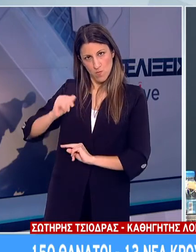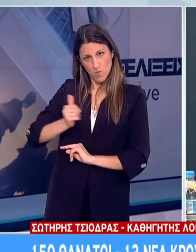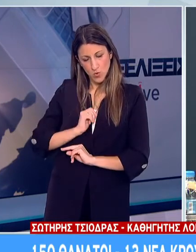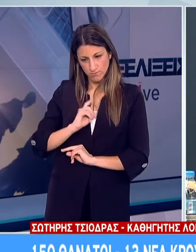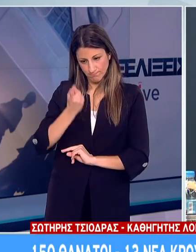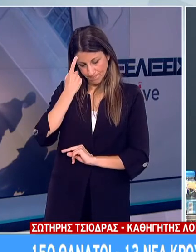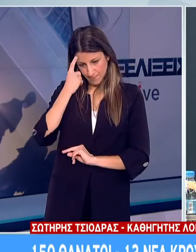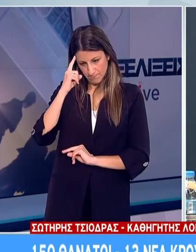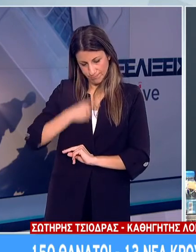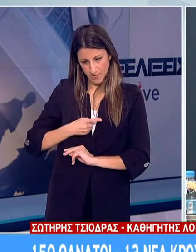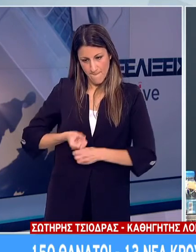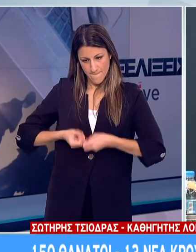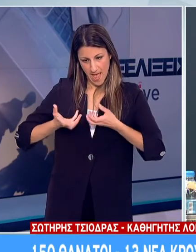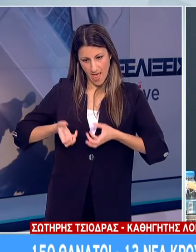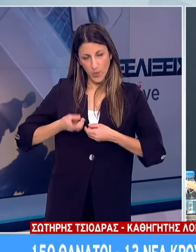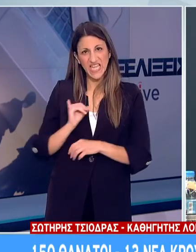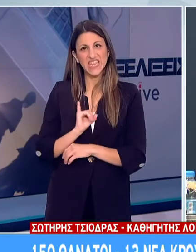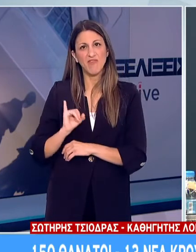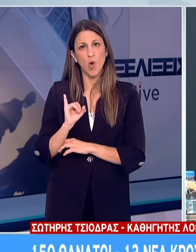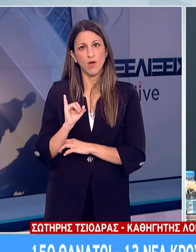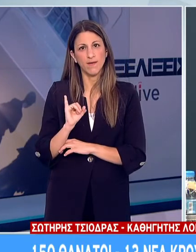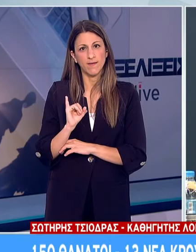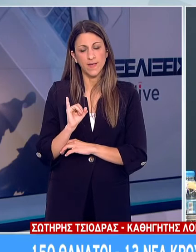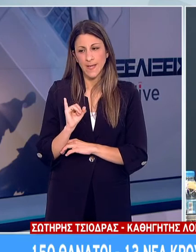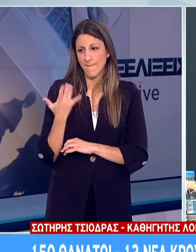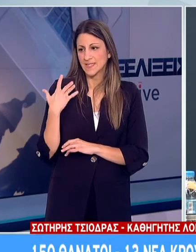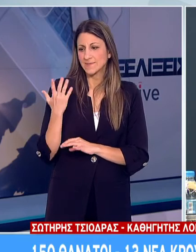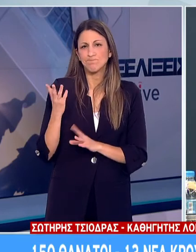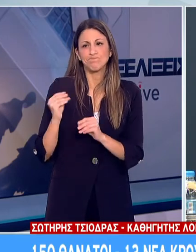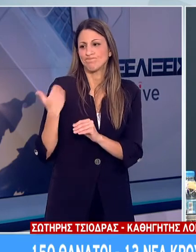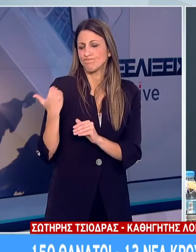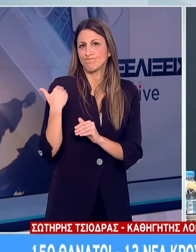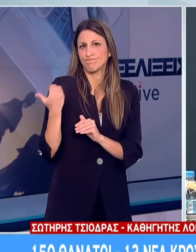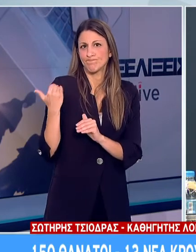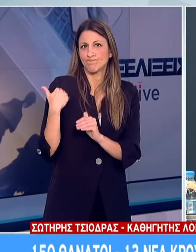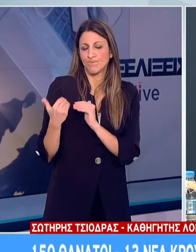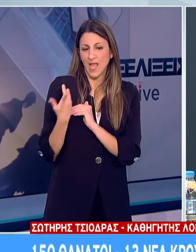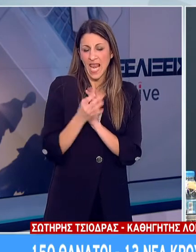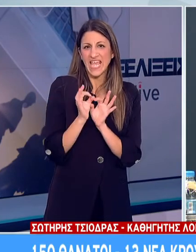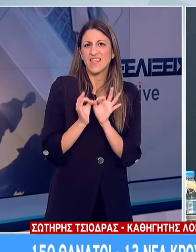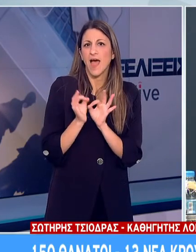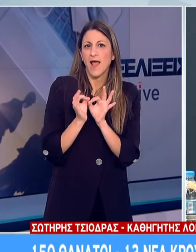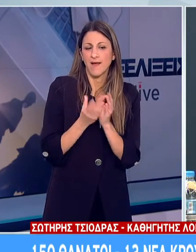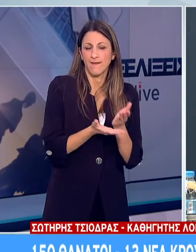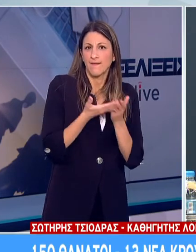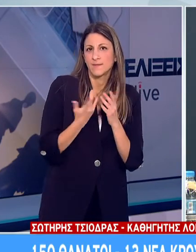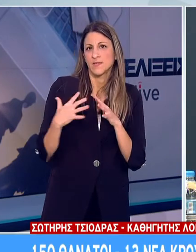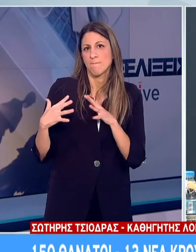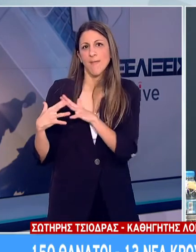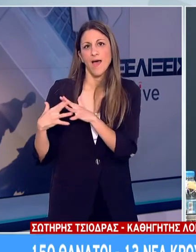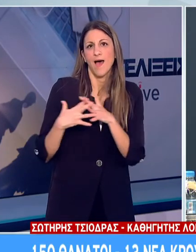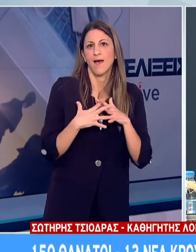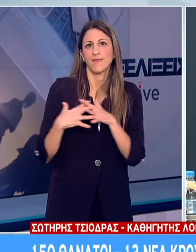ειντερφερώνη. Ειντερφερώνη χτυπά το καμπανάκι για να προσελκύσουν, να έρθουν άλλα κύτταρα και να βοηθήσουν στη μάχη